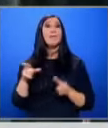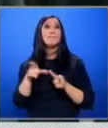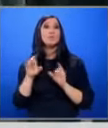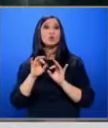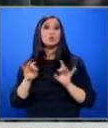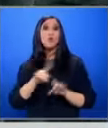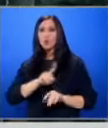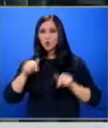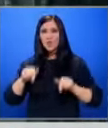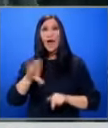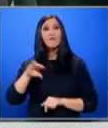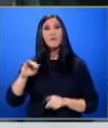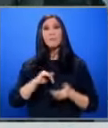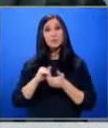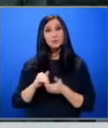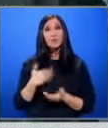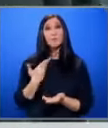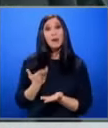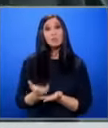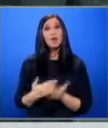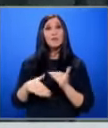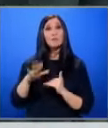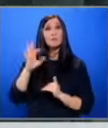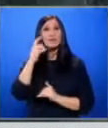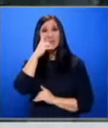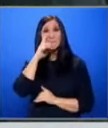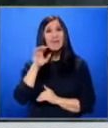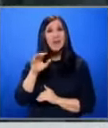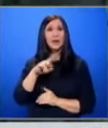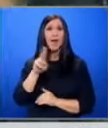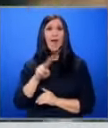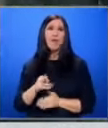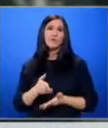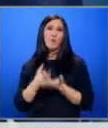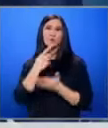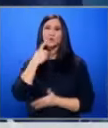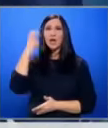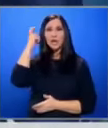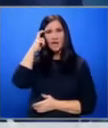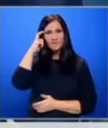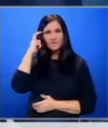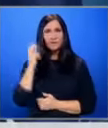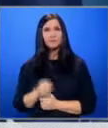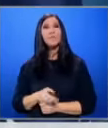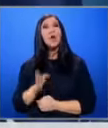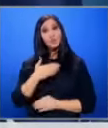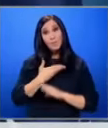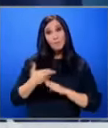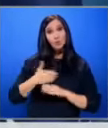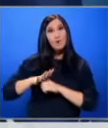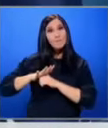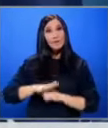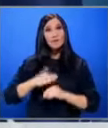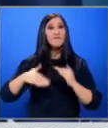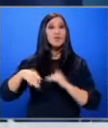съобщи, че до сега Европейският съюз е предоставил над 50 милиарда евро помощ за Киев. Ще продължим натиска